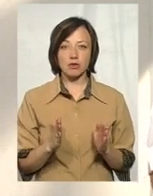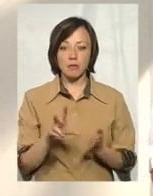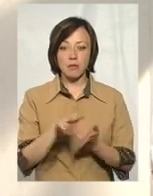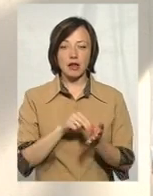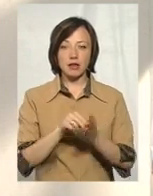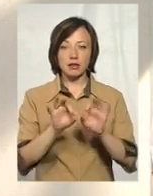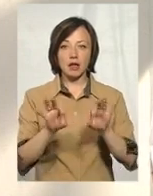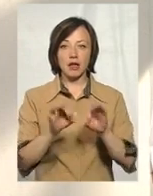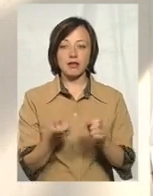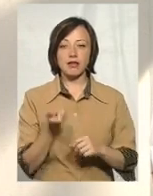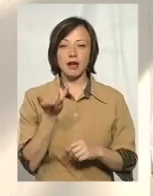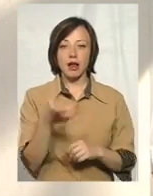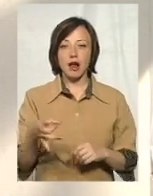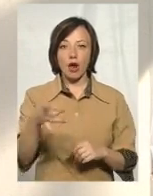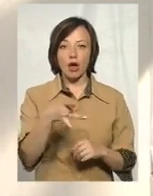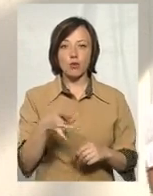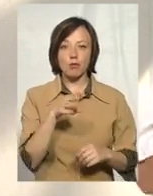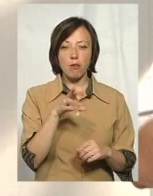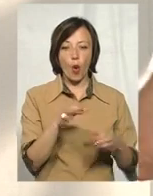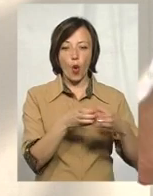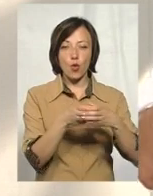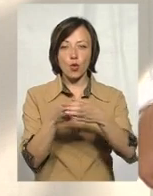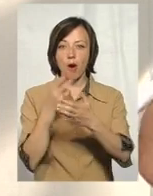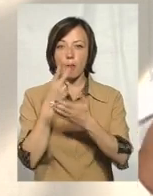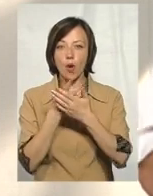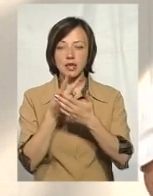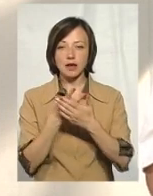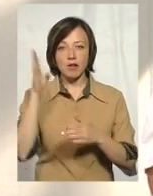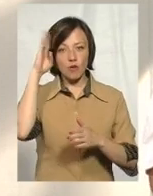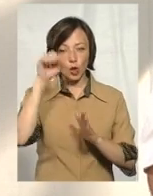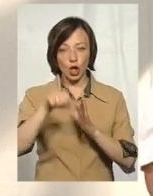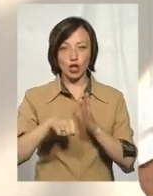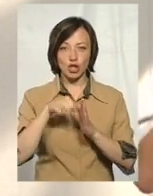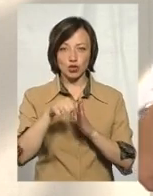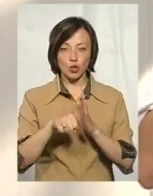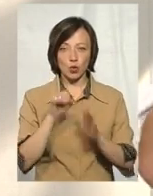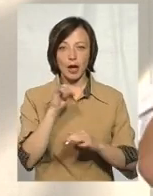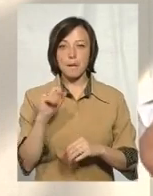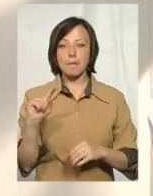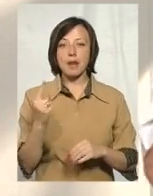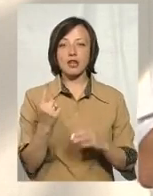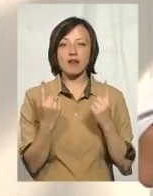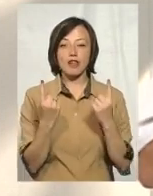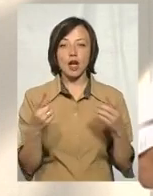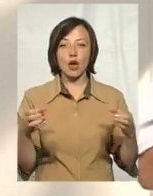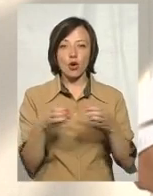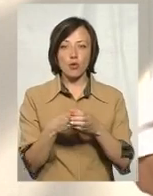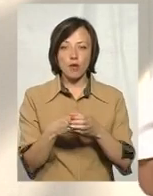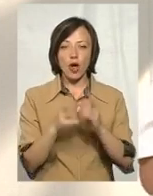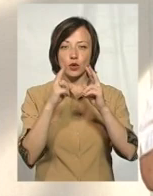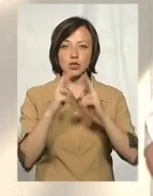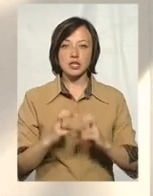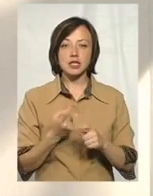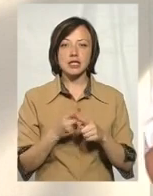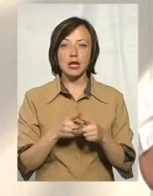декілька районів по групах-показників води краничної. Перша основна така велика група, яку ми досліджуємо, це